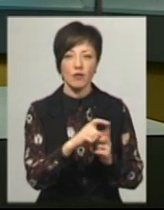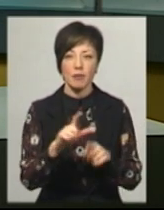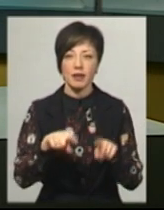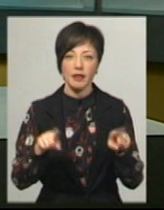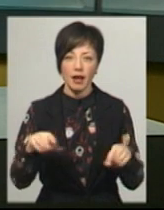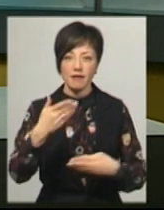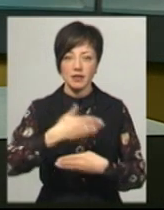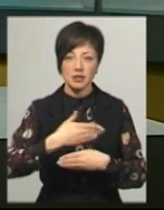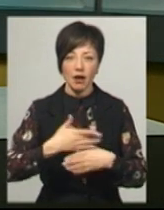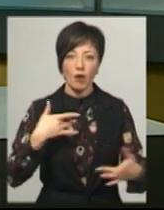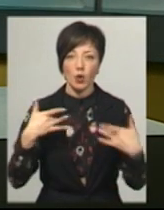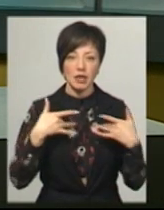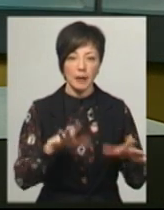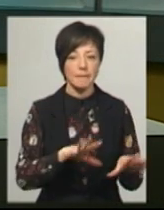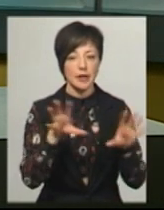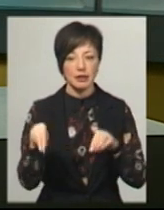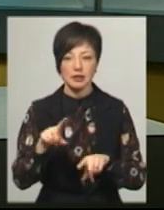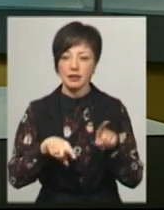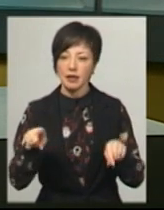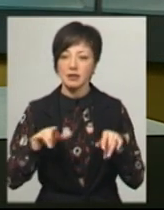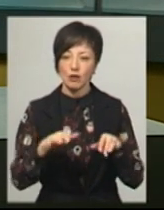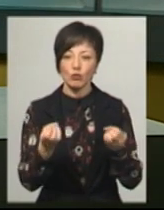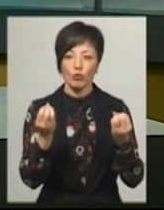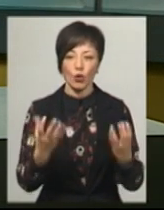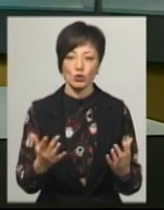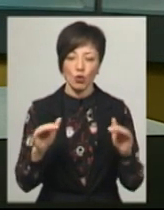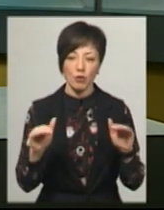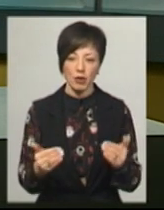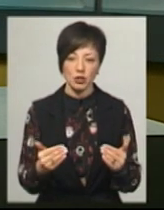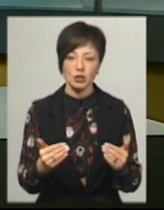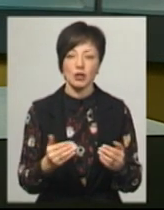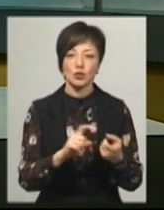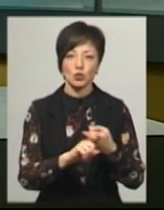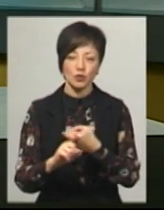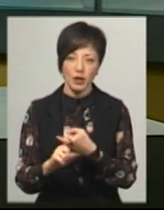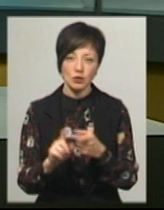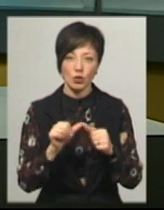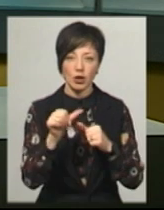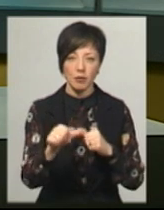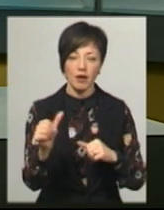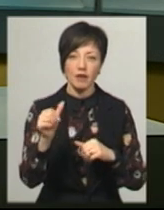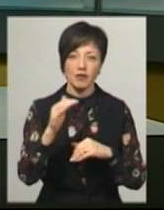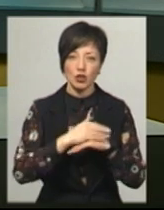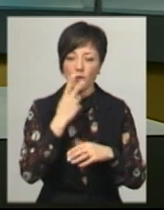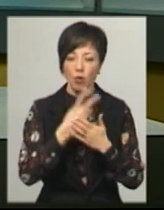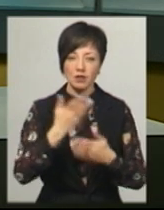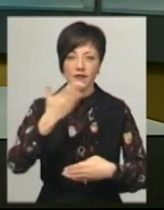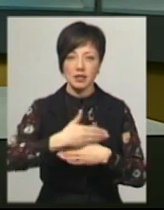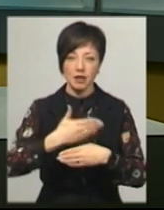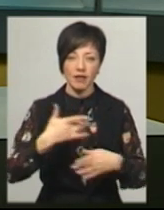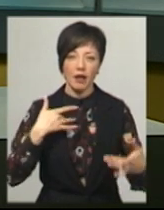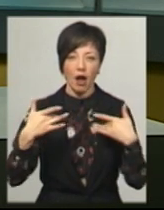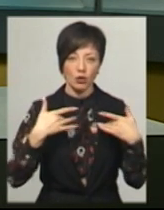деякі вистави та концерти перенесуть, а деякі заходи просто обмежать. Обмеження стосуватимуться, зокрема, вечірніх показів вистав театру